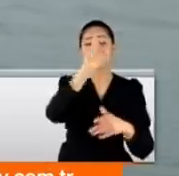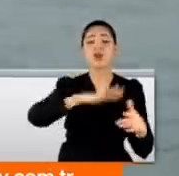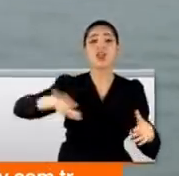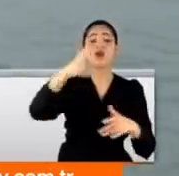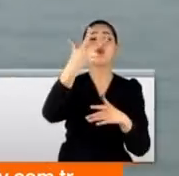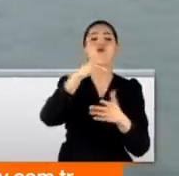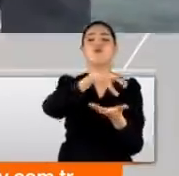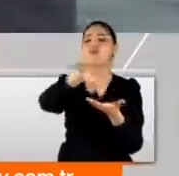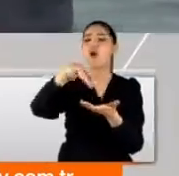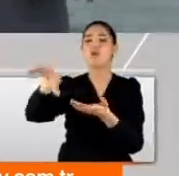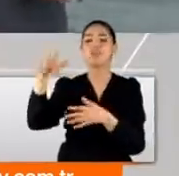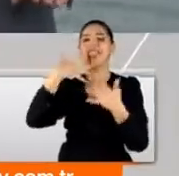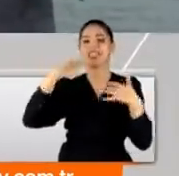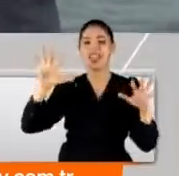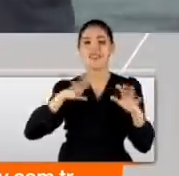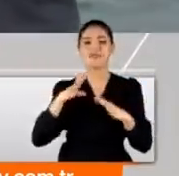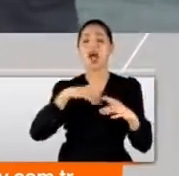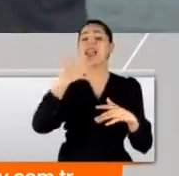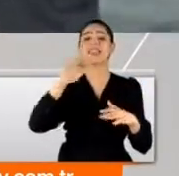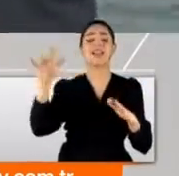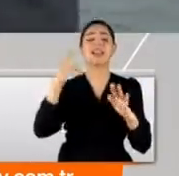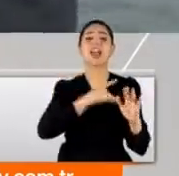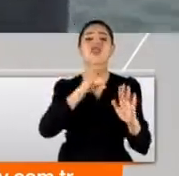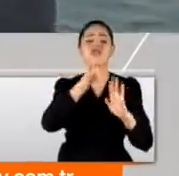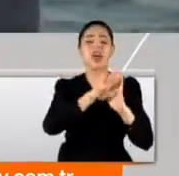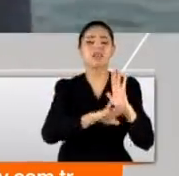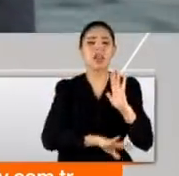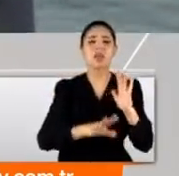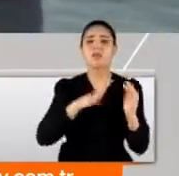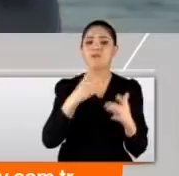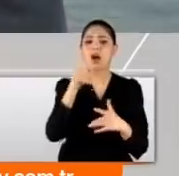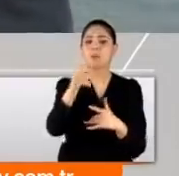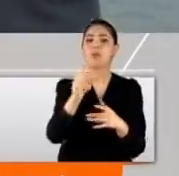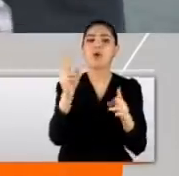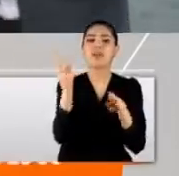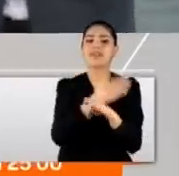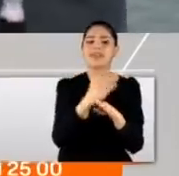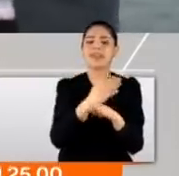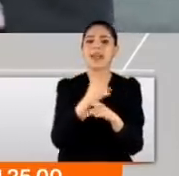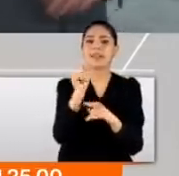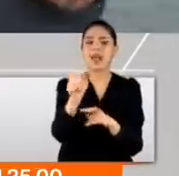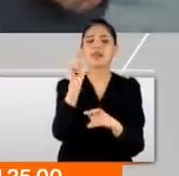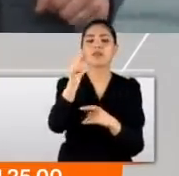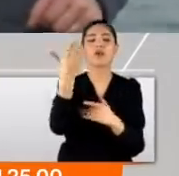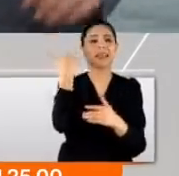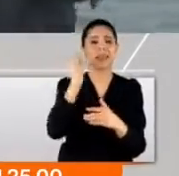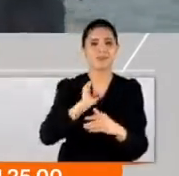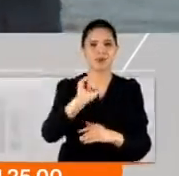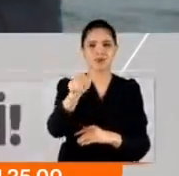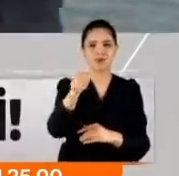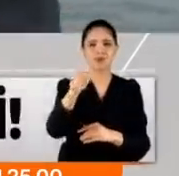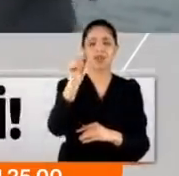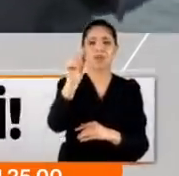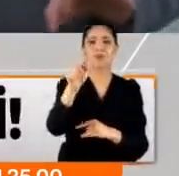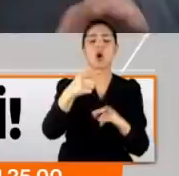Ancak denizlerdeki canlılık her geçen gün azalıyor. Bunun nedeni kimine göre trol avcılığı, kimine göre ise gırgır avcılığı. Ancak geçtiğimiz günlerde bir